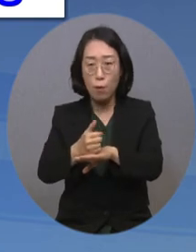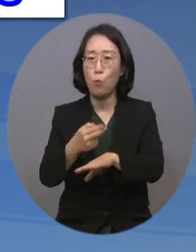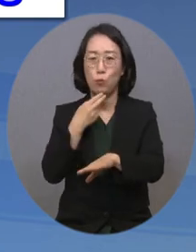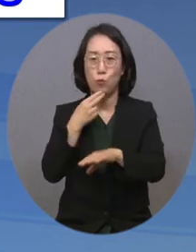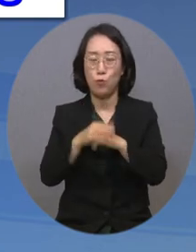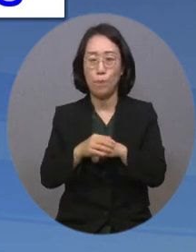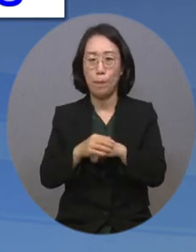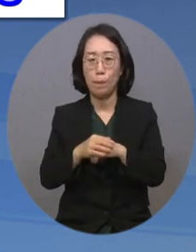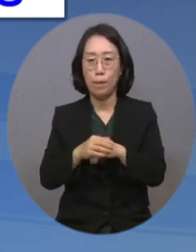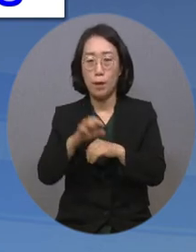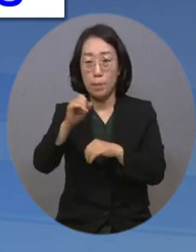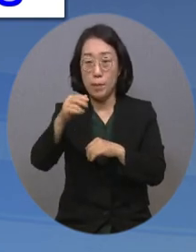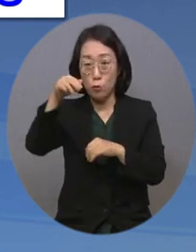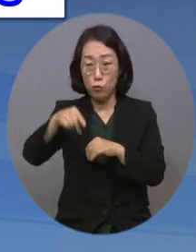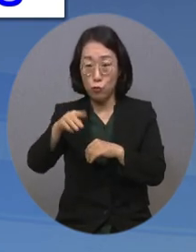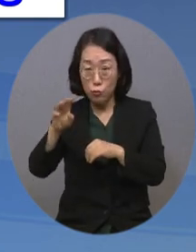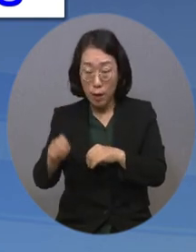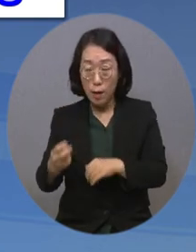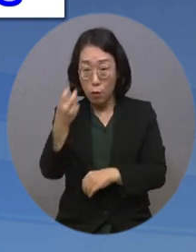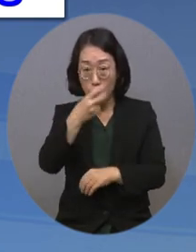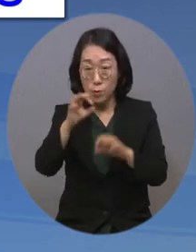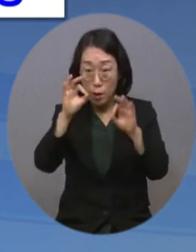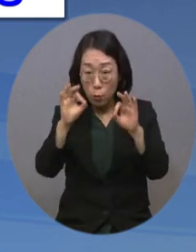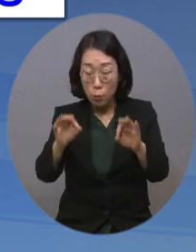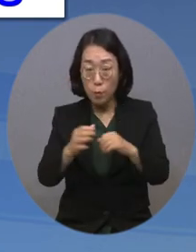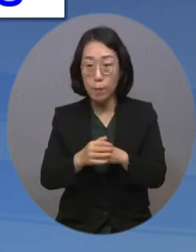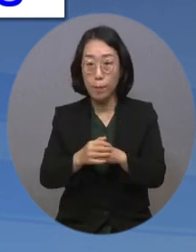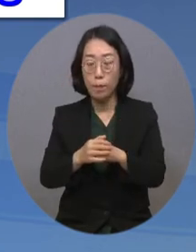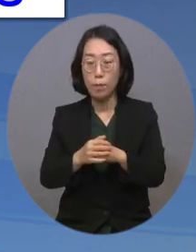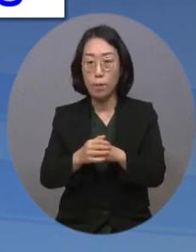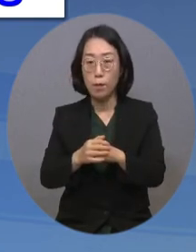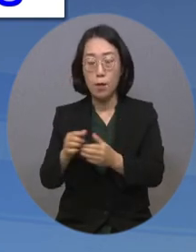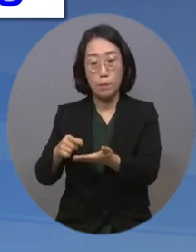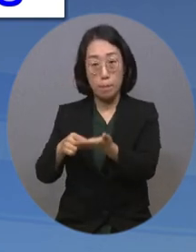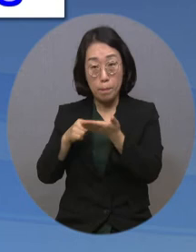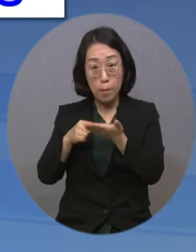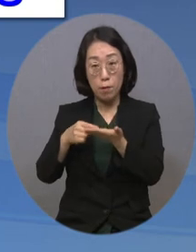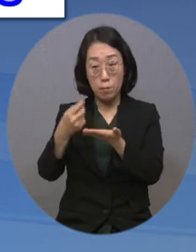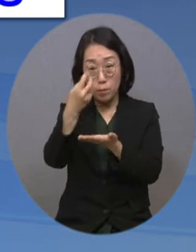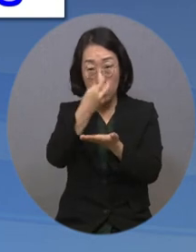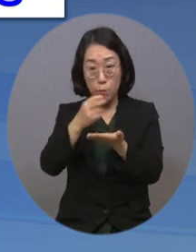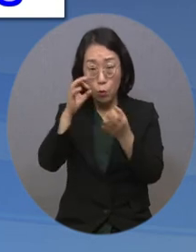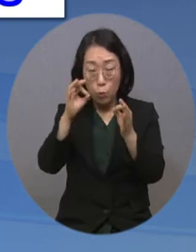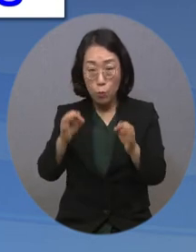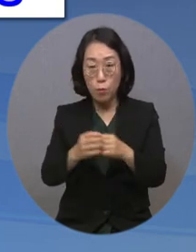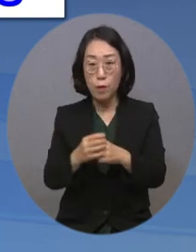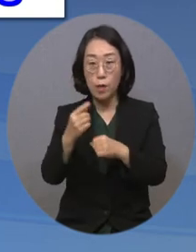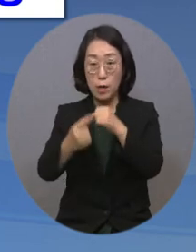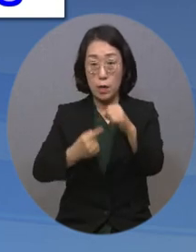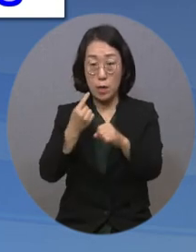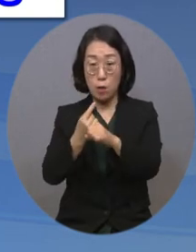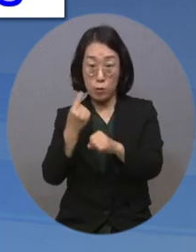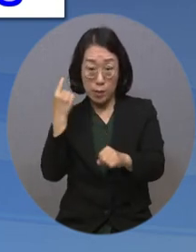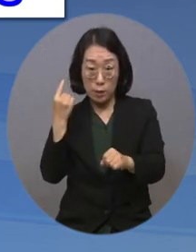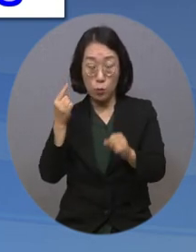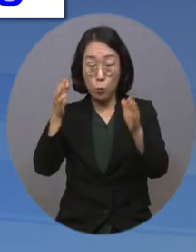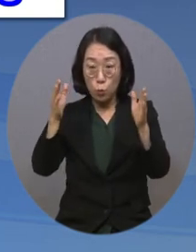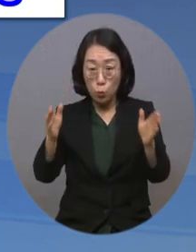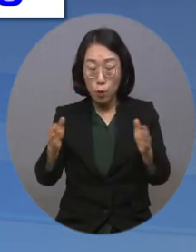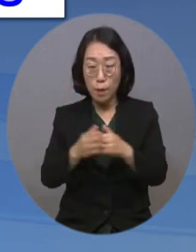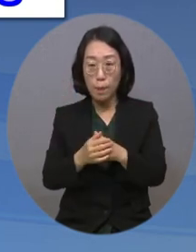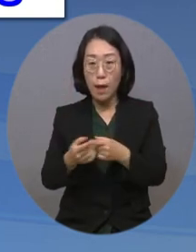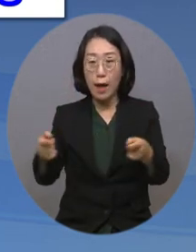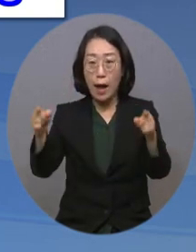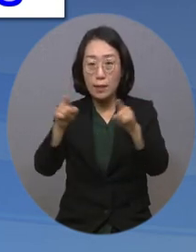열린민주당 김의겸 의원이 영화진흥위원회로부터 제출받은 자료에 따르면 지난해 가치봄 영화를 상영한